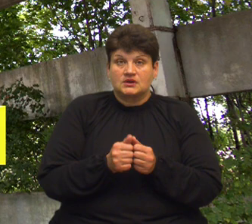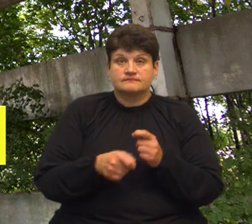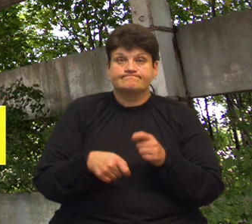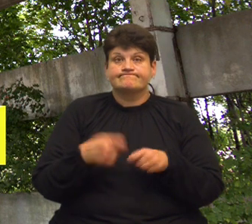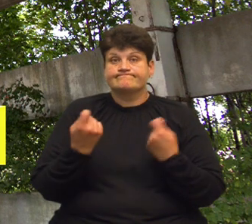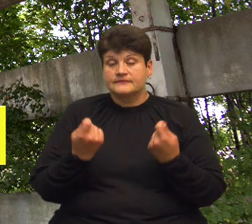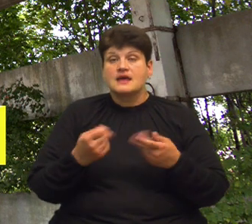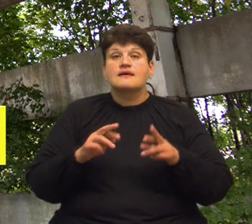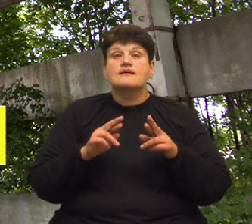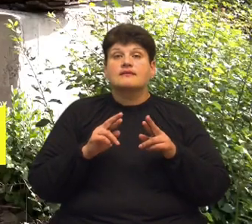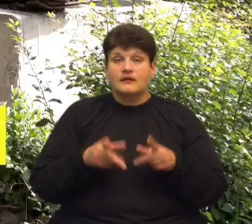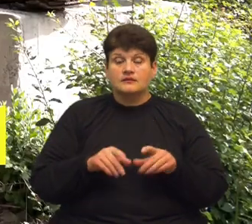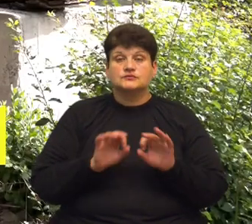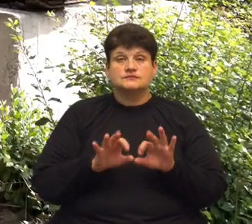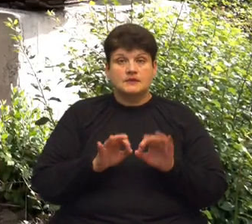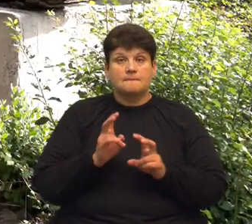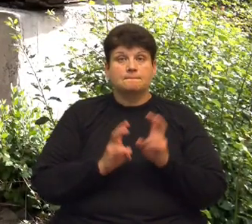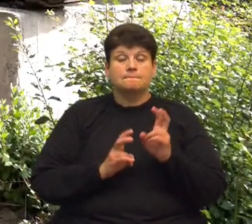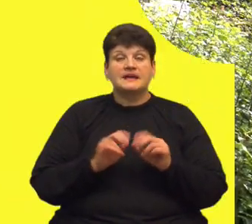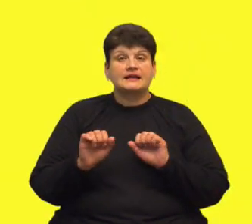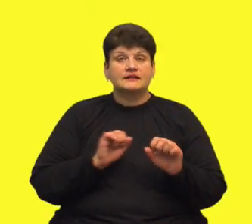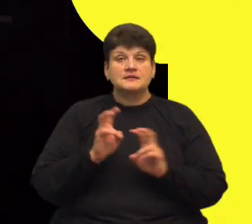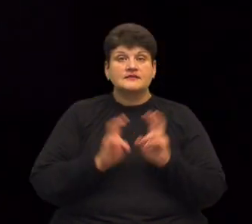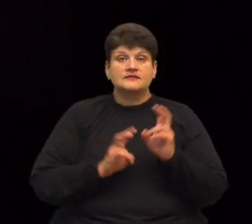Як це коментує керівник підприємства та облрада.